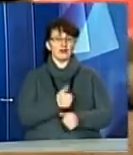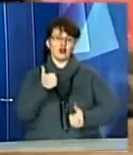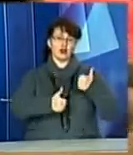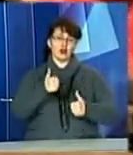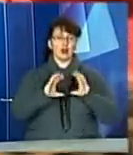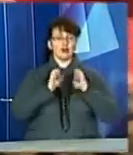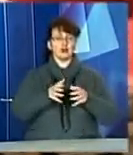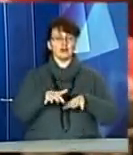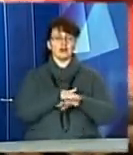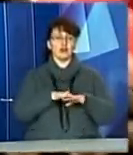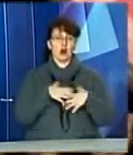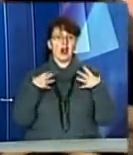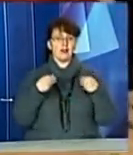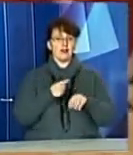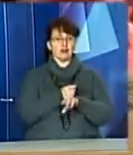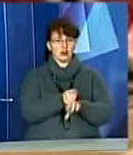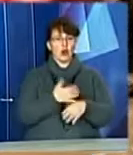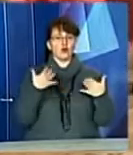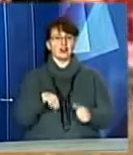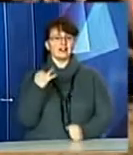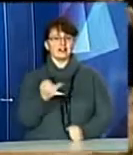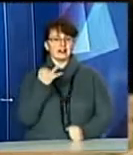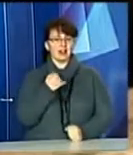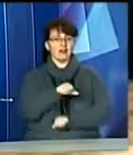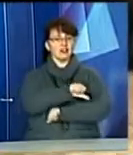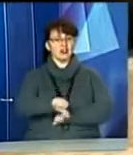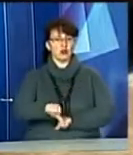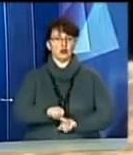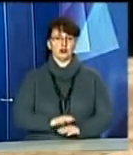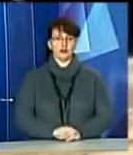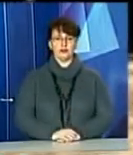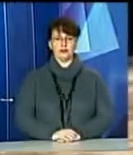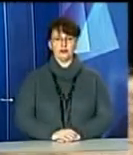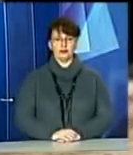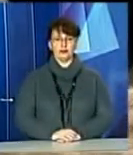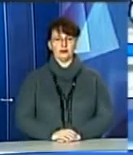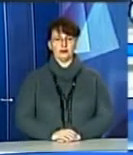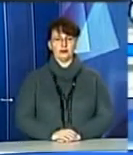на світовому ринку. Львівським танком вже зацікавились і за кордоном. Анастасія Бахур – Новини.